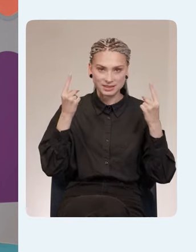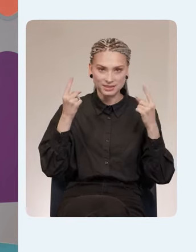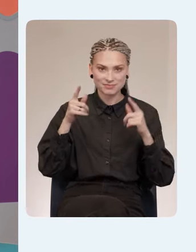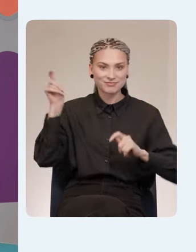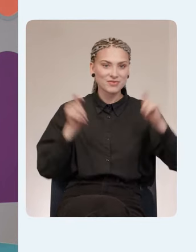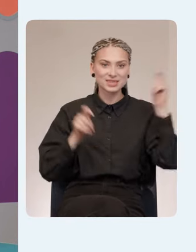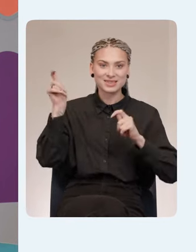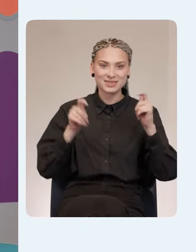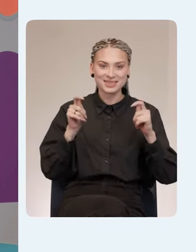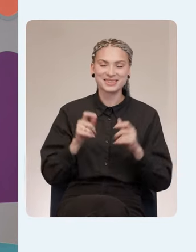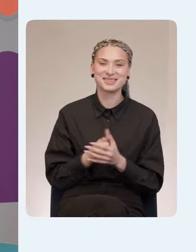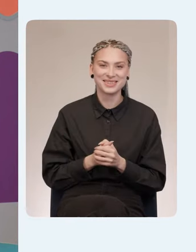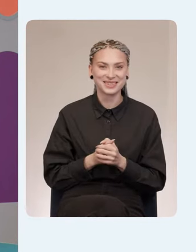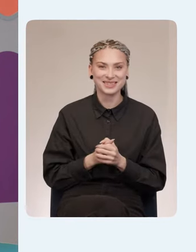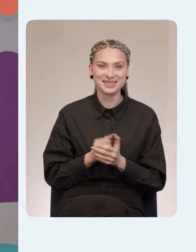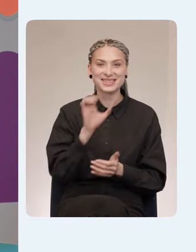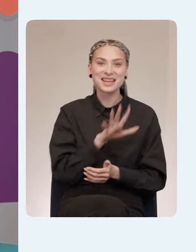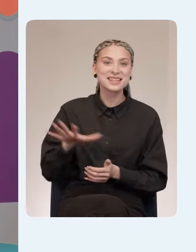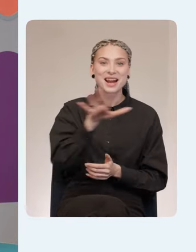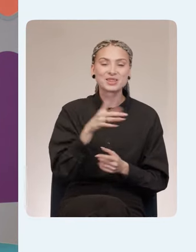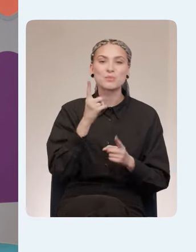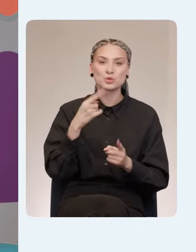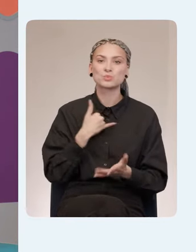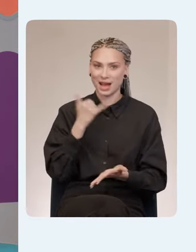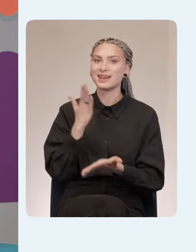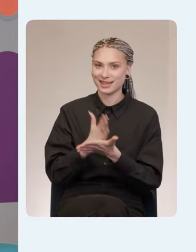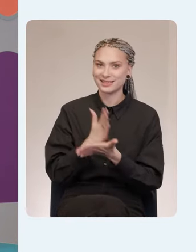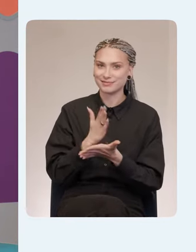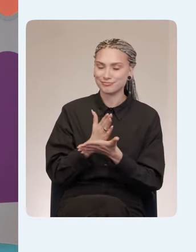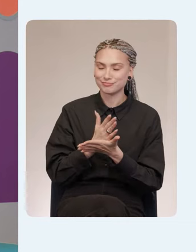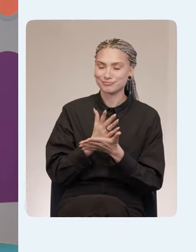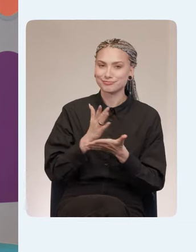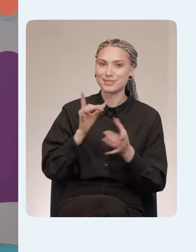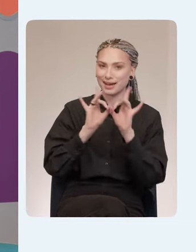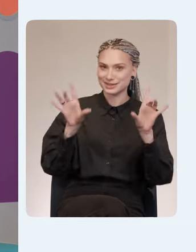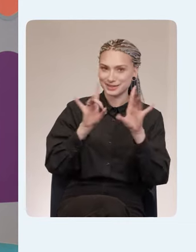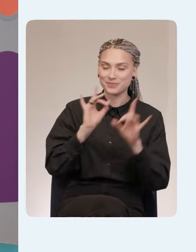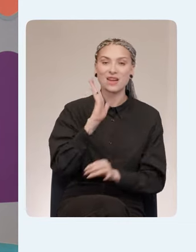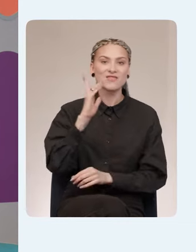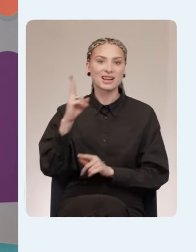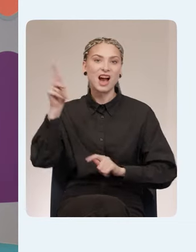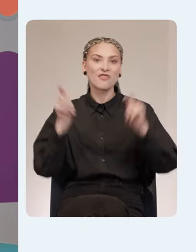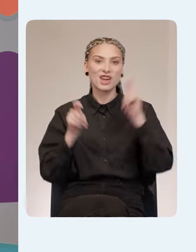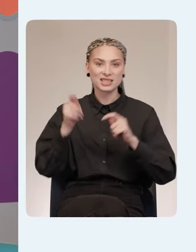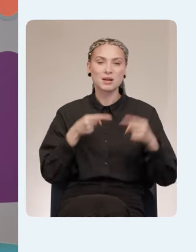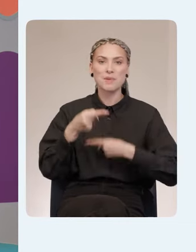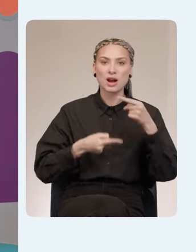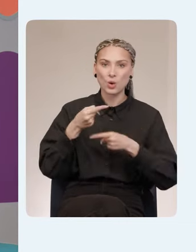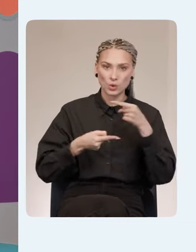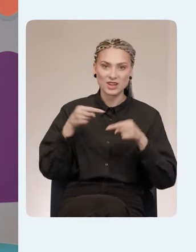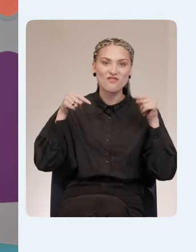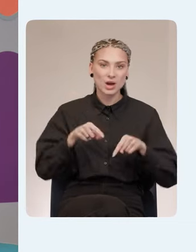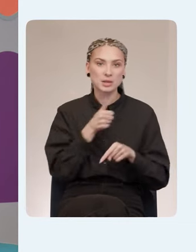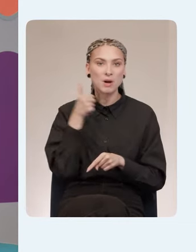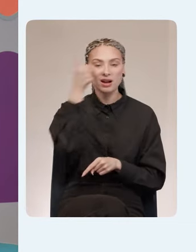Нужно потом после делать вот так вот. Потому что у меня есть пруфы. Во-первых, ВК-фест проходил в